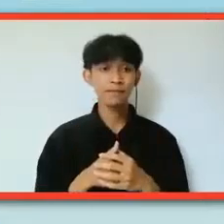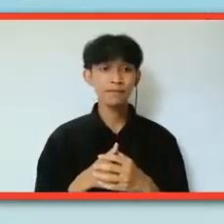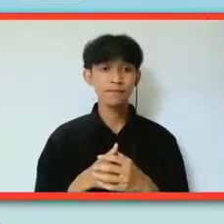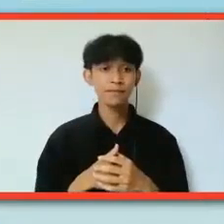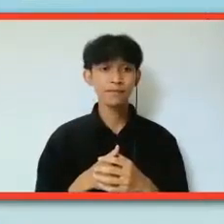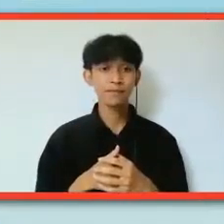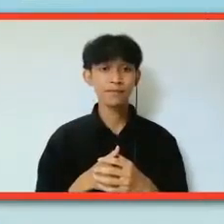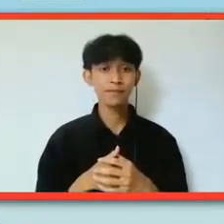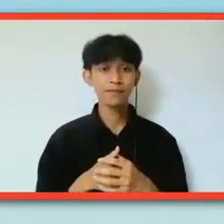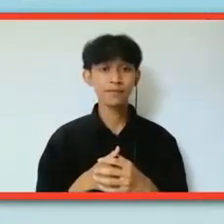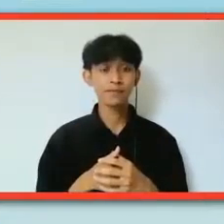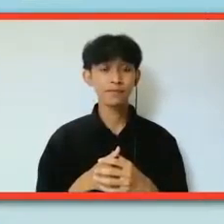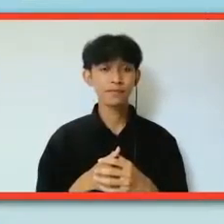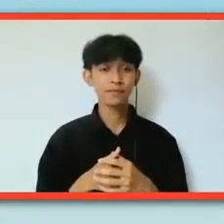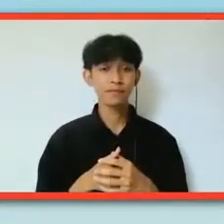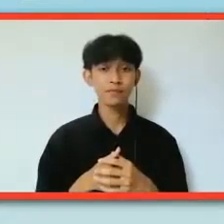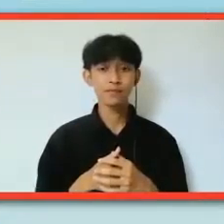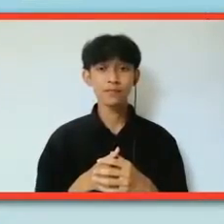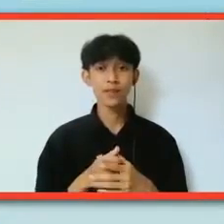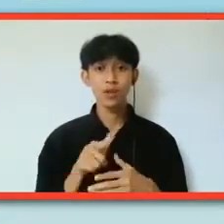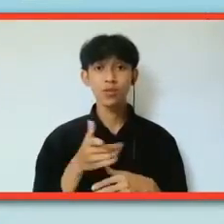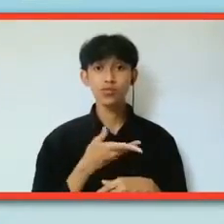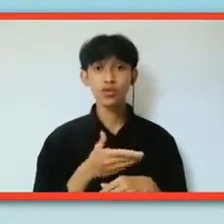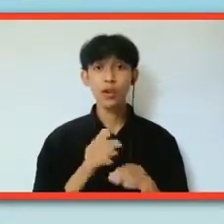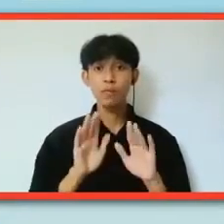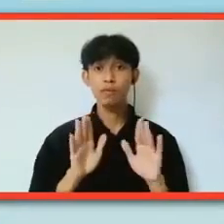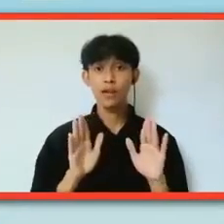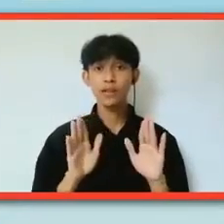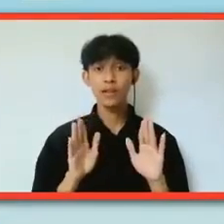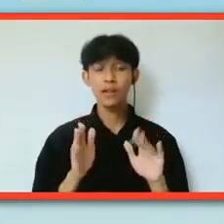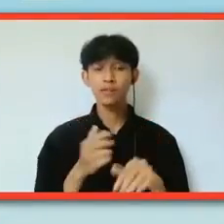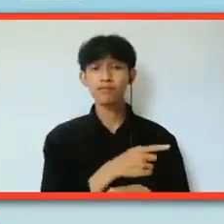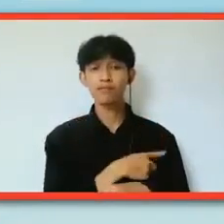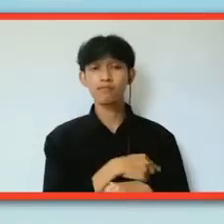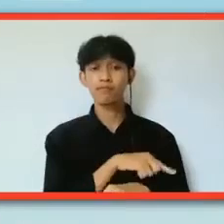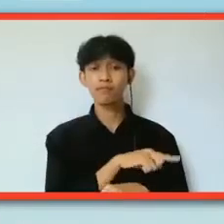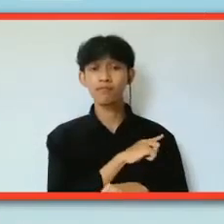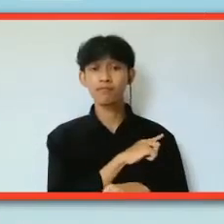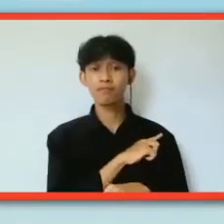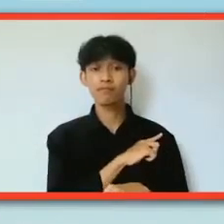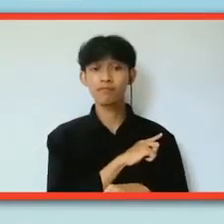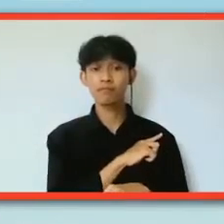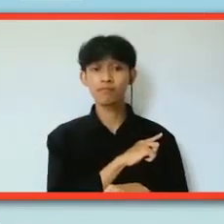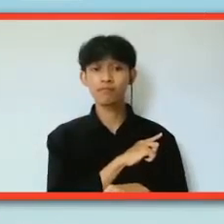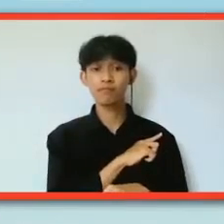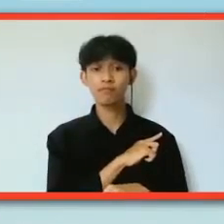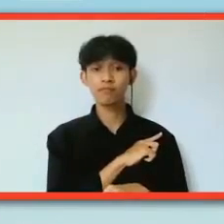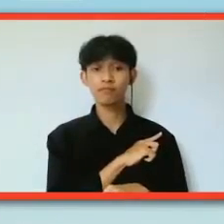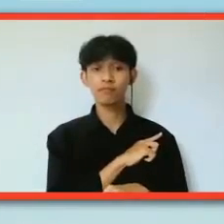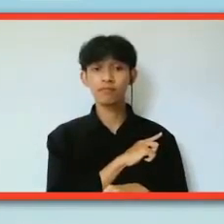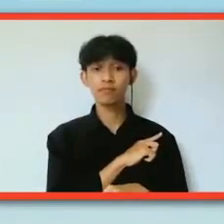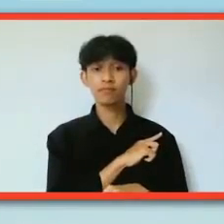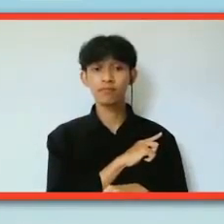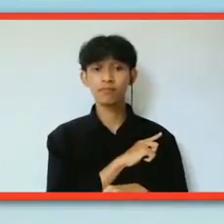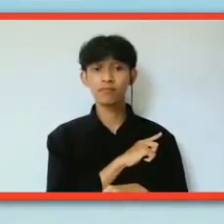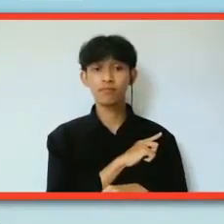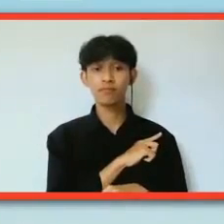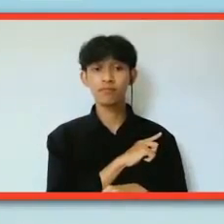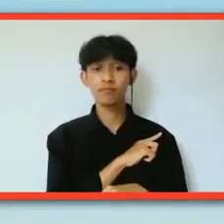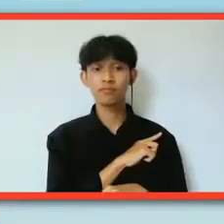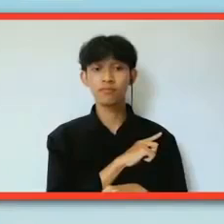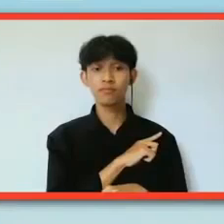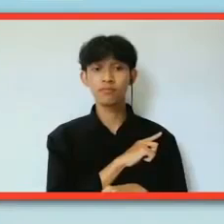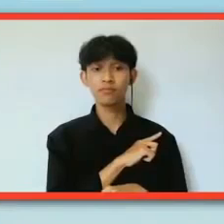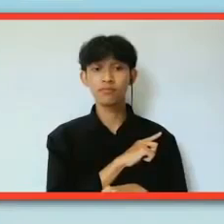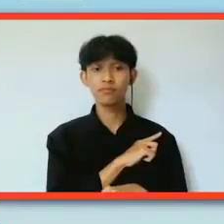kamu punya banyak di dalam, apa namanya, di dalam ininya